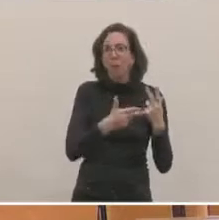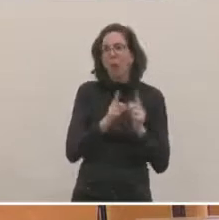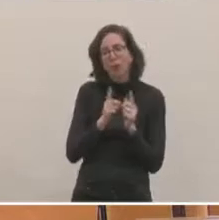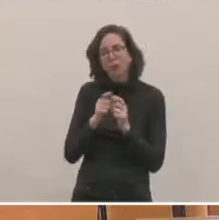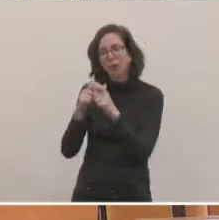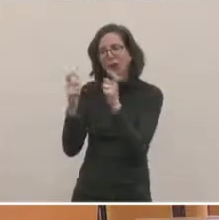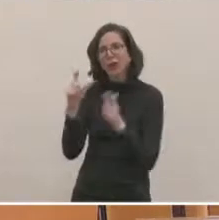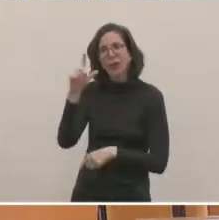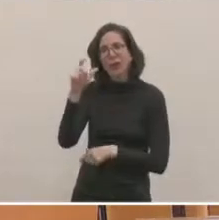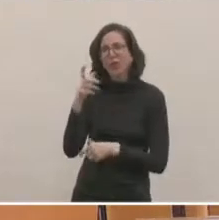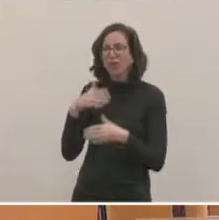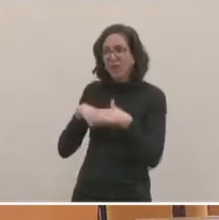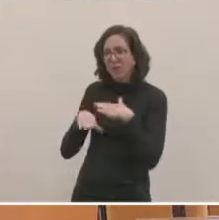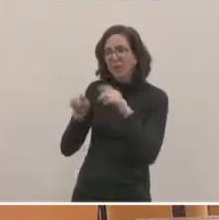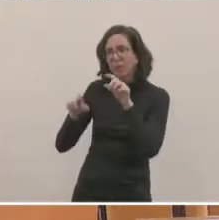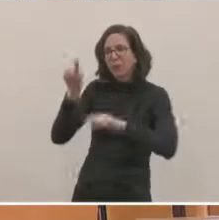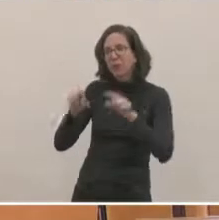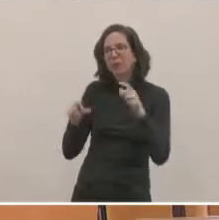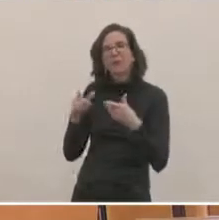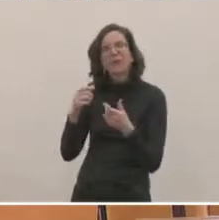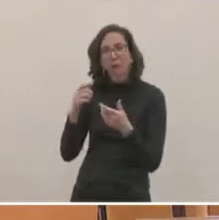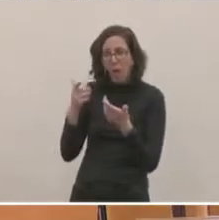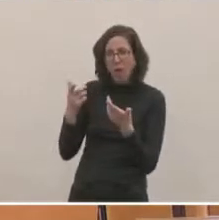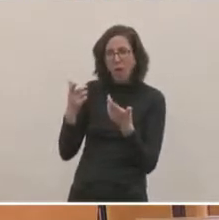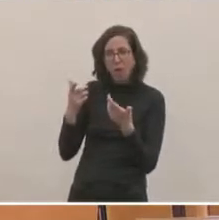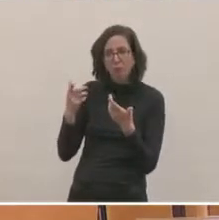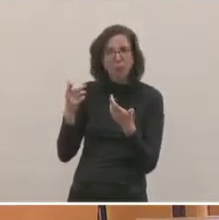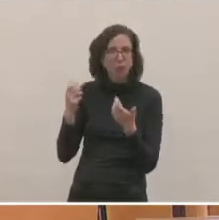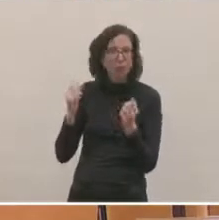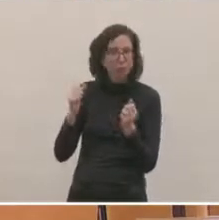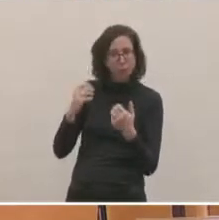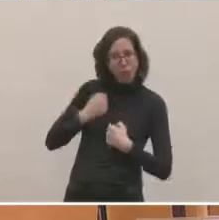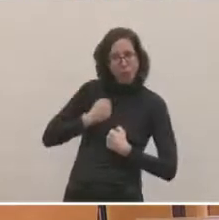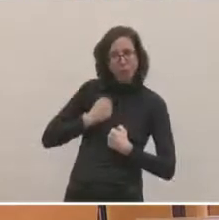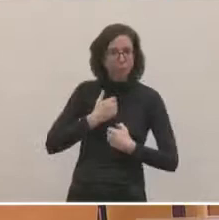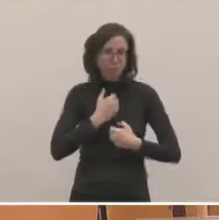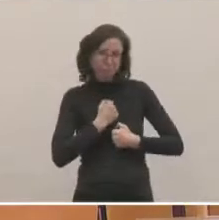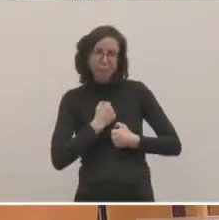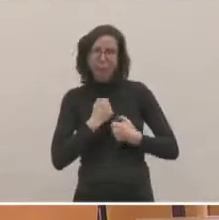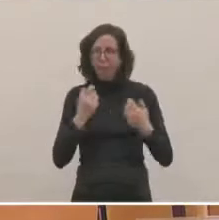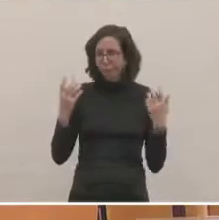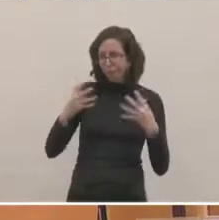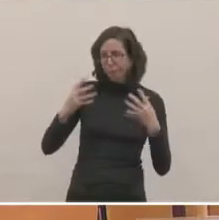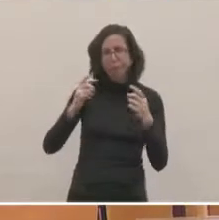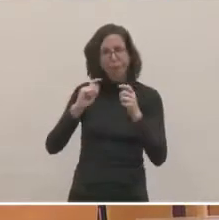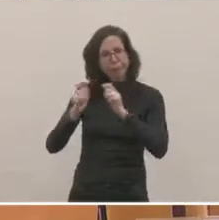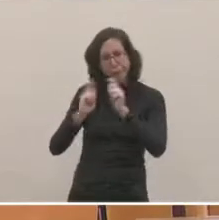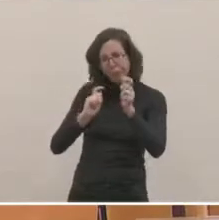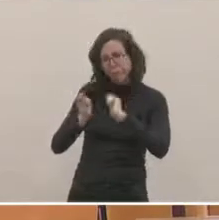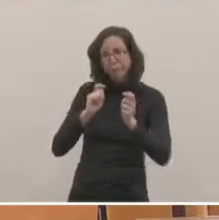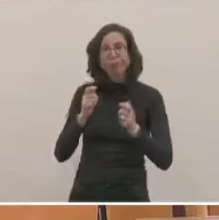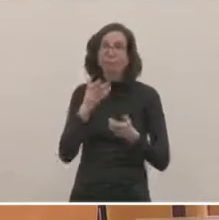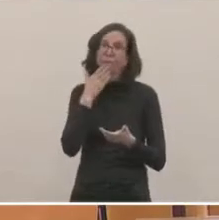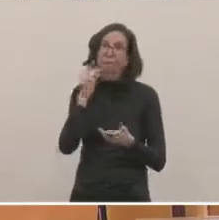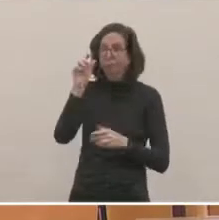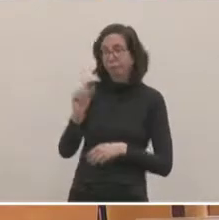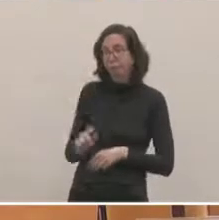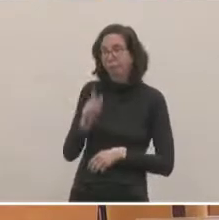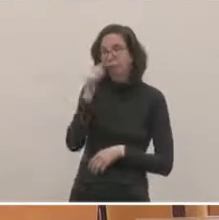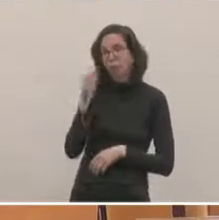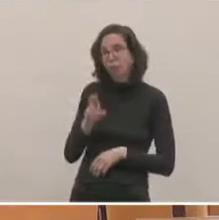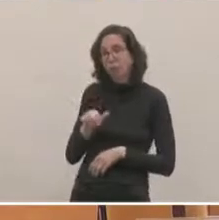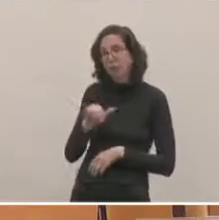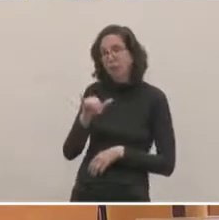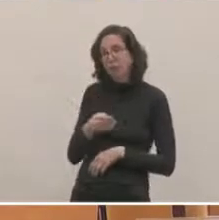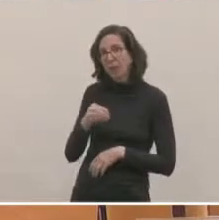régie. Je me félicite de ce travail. Je tiens ici à remercier Joël Raymond, vice-président ressources humaines, qui m'a accompagné dans